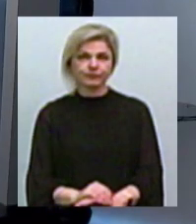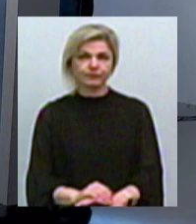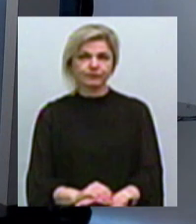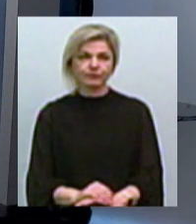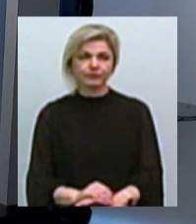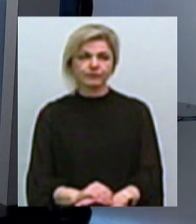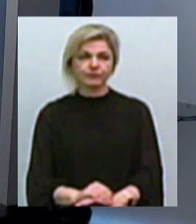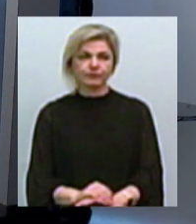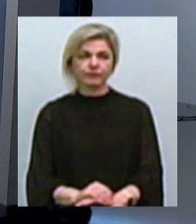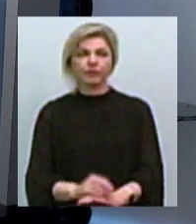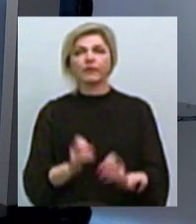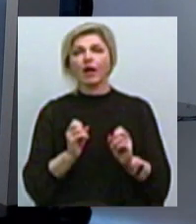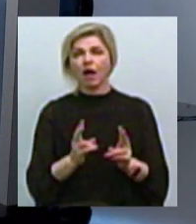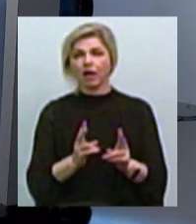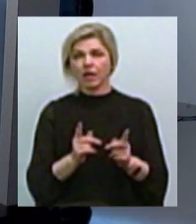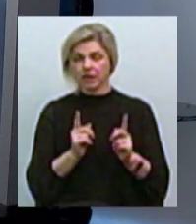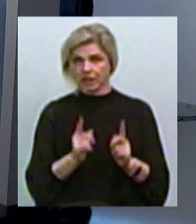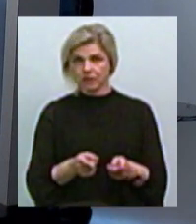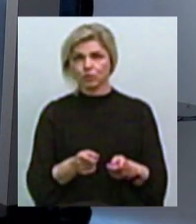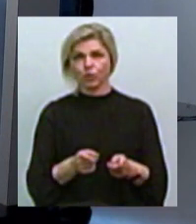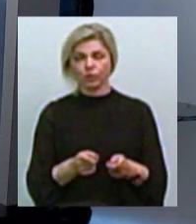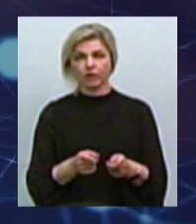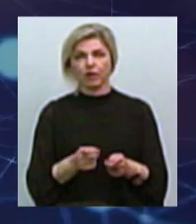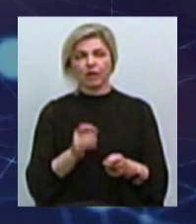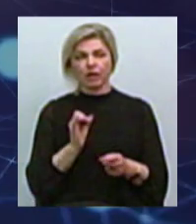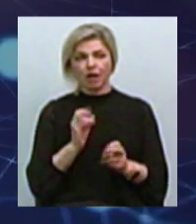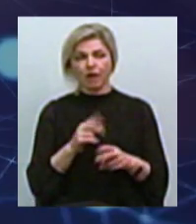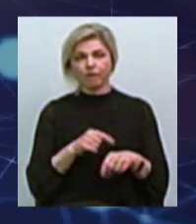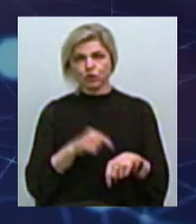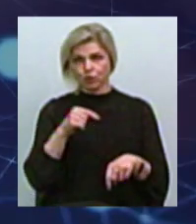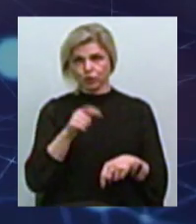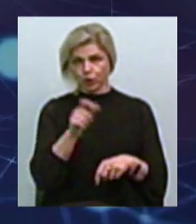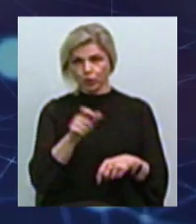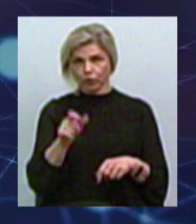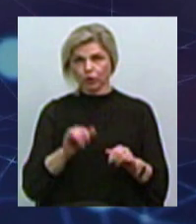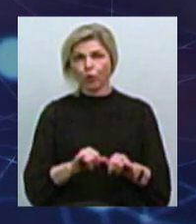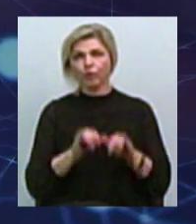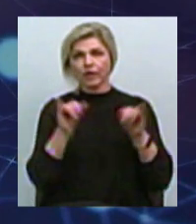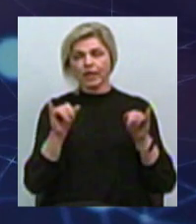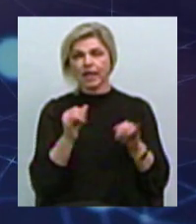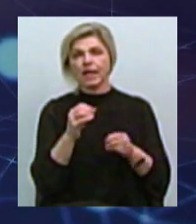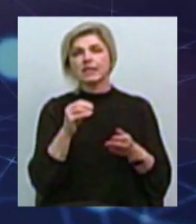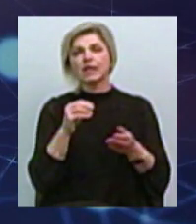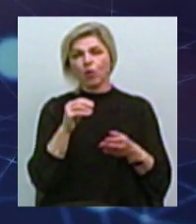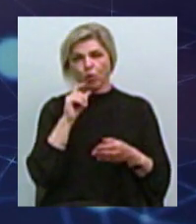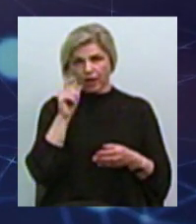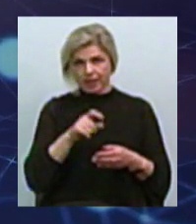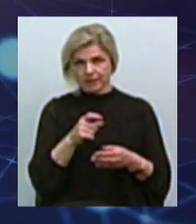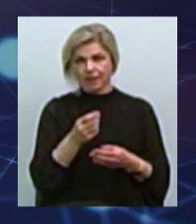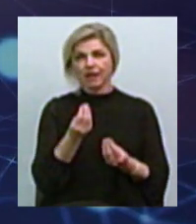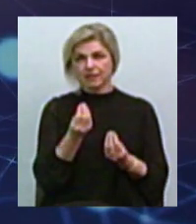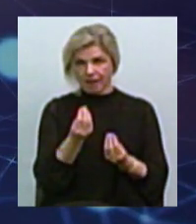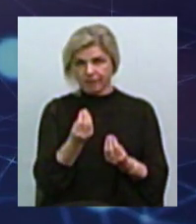Ну, про те, наскільки дійсно і, як це відчули люди, зросли статки українців Це тема окремої програми